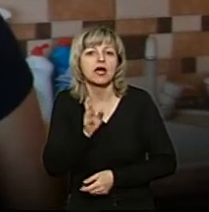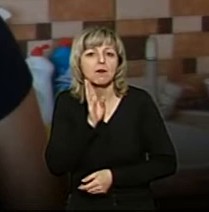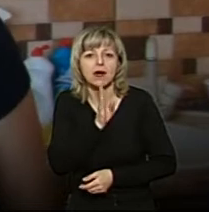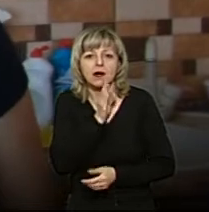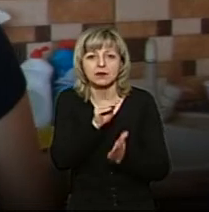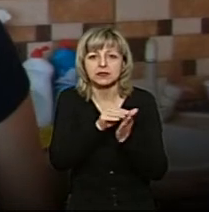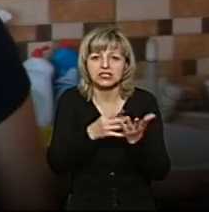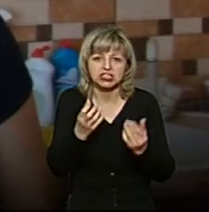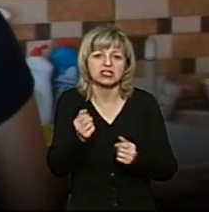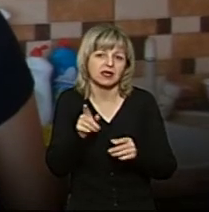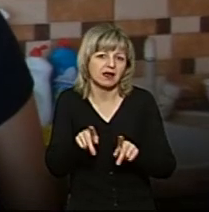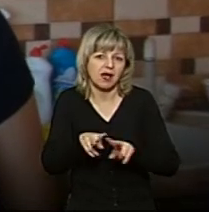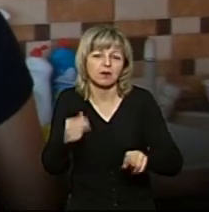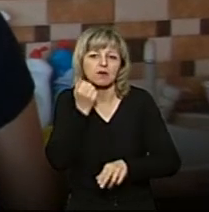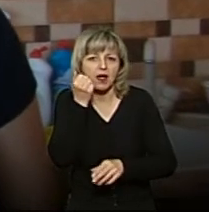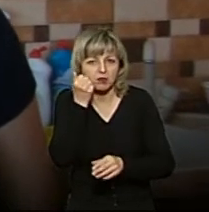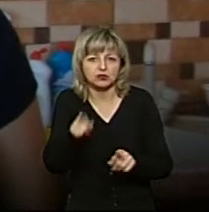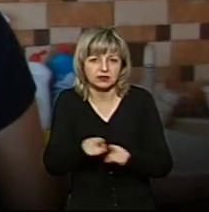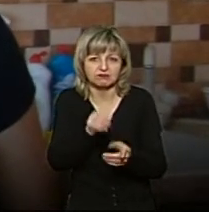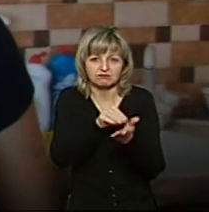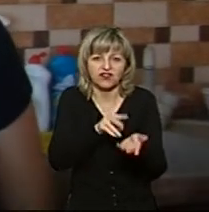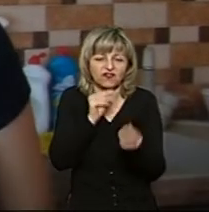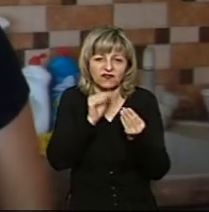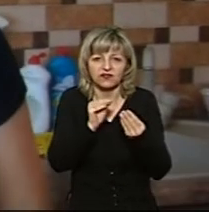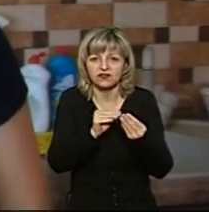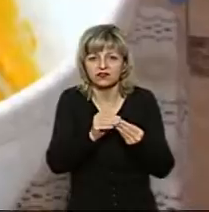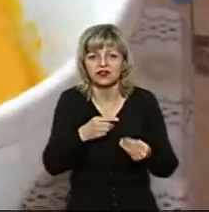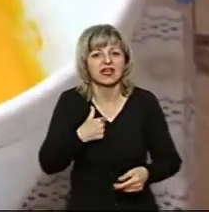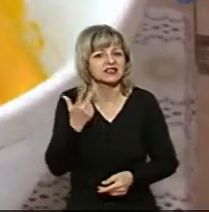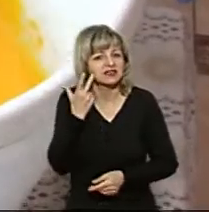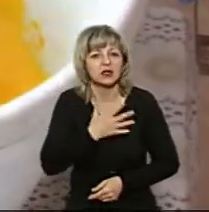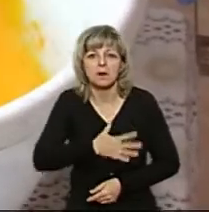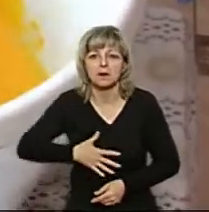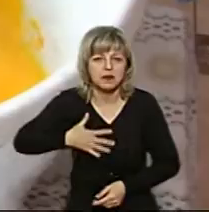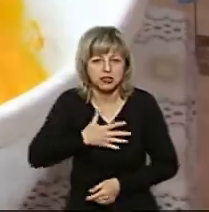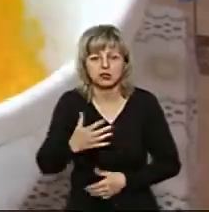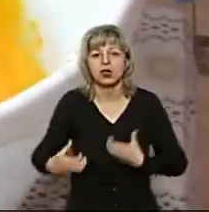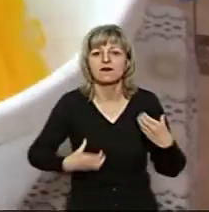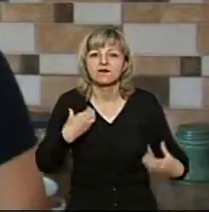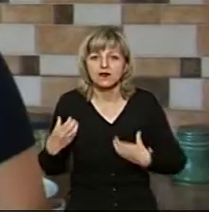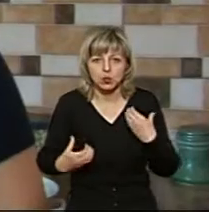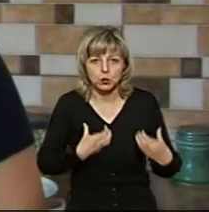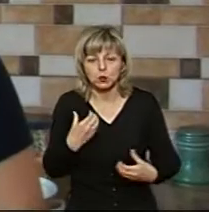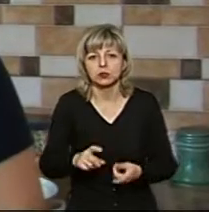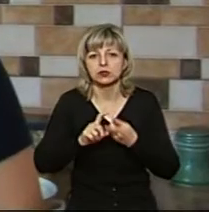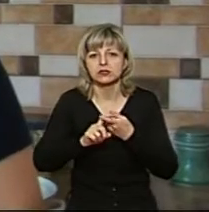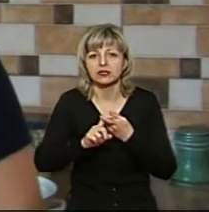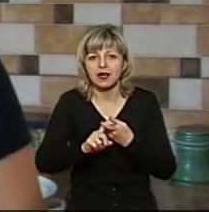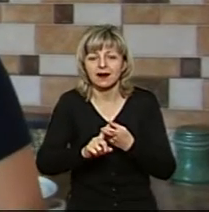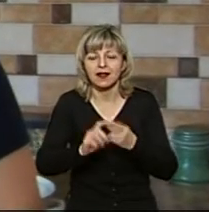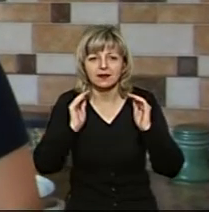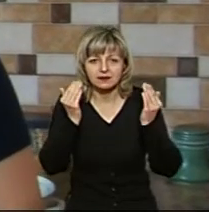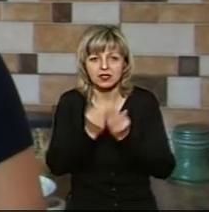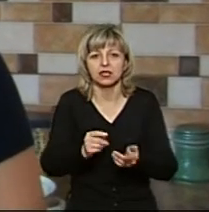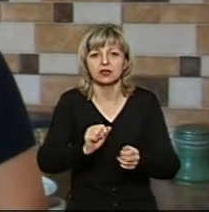І, напевно, бабця пекла за цим самим рецептом. Завжди переживаю, завжди хвилююсь. Карантин, коронавірус